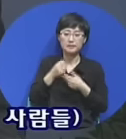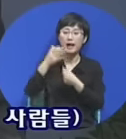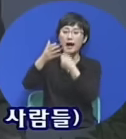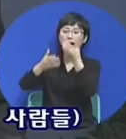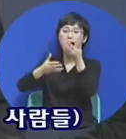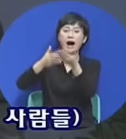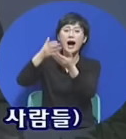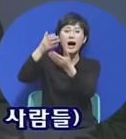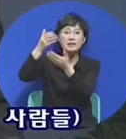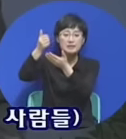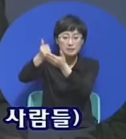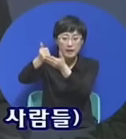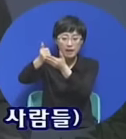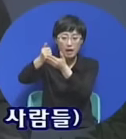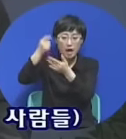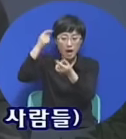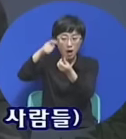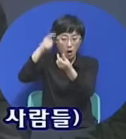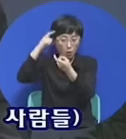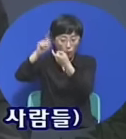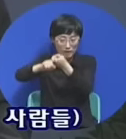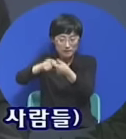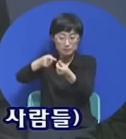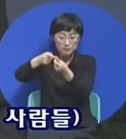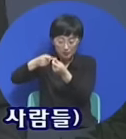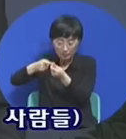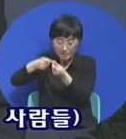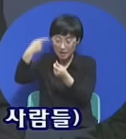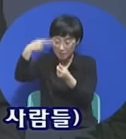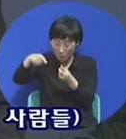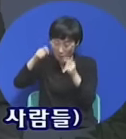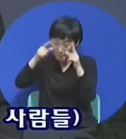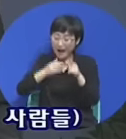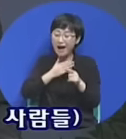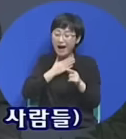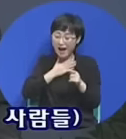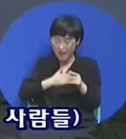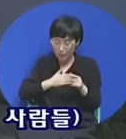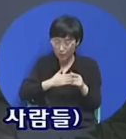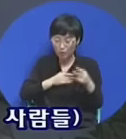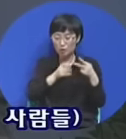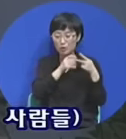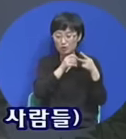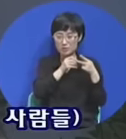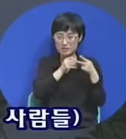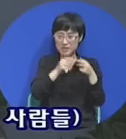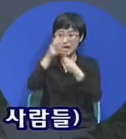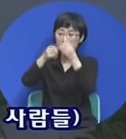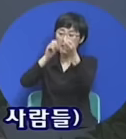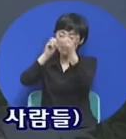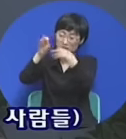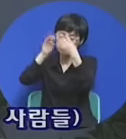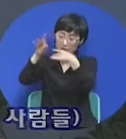하나님의 제일 관심이 뭔가를 알고 하나님의 제일 응답이 뭔가를 알은 겁니다.